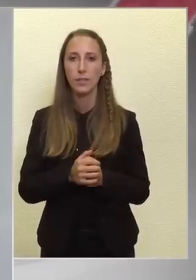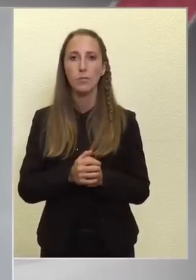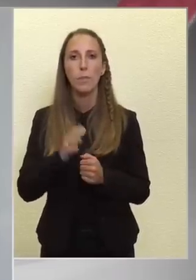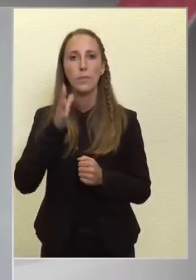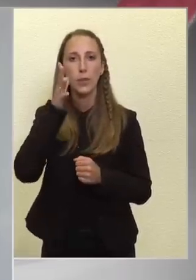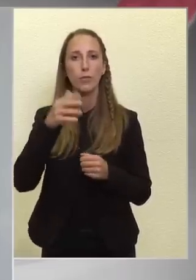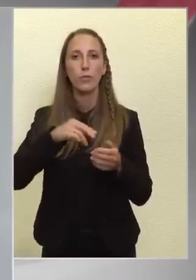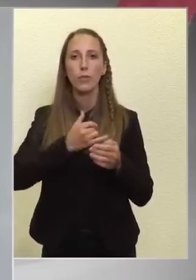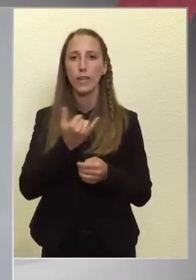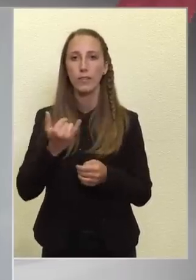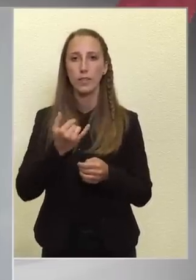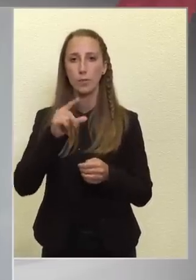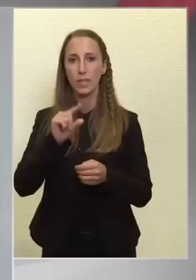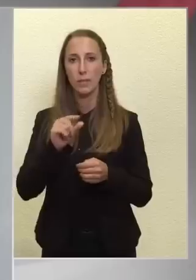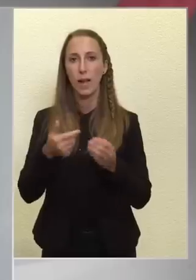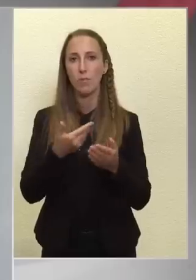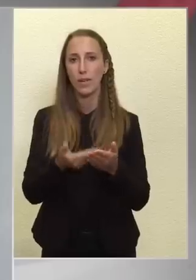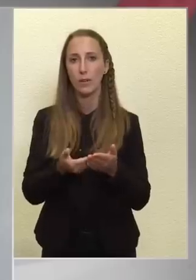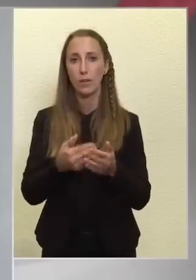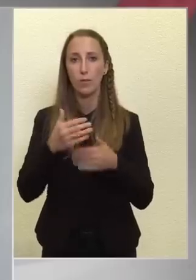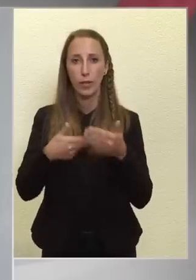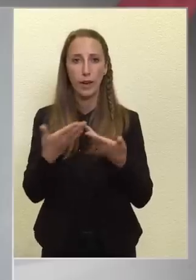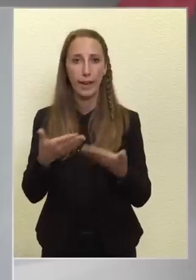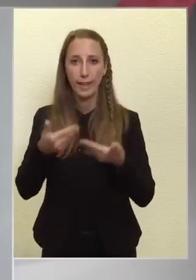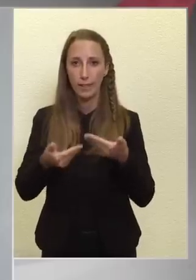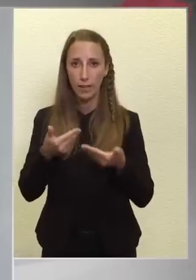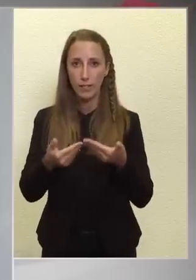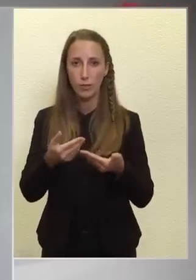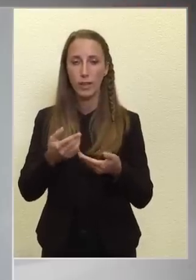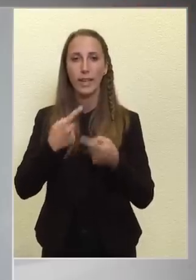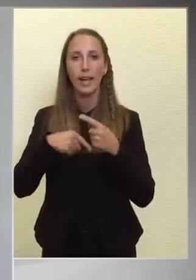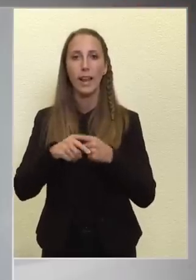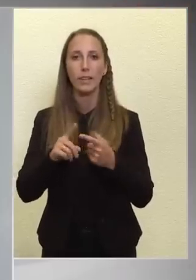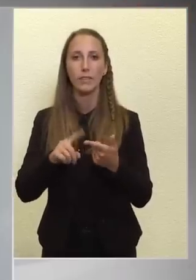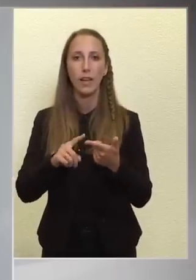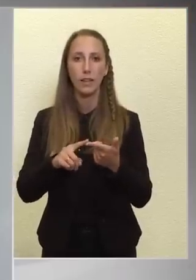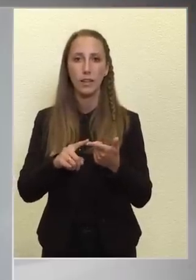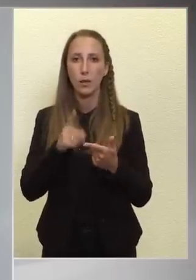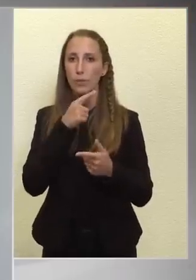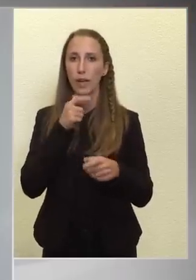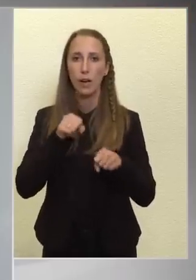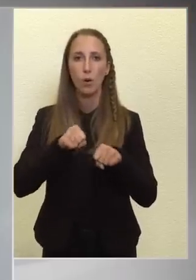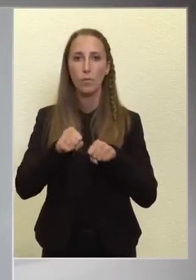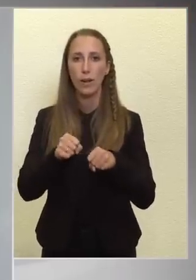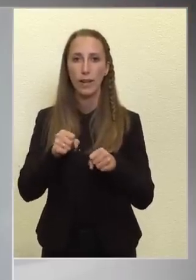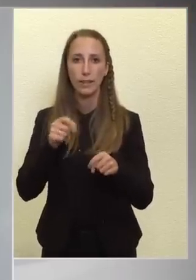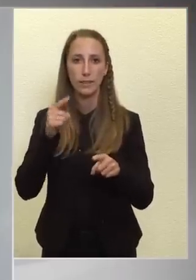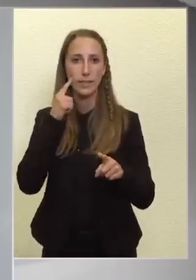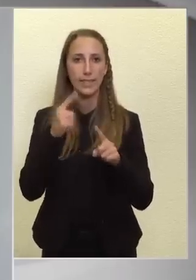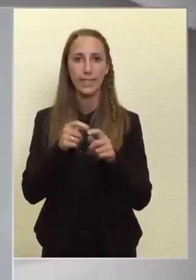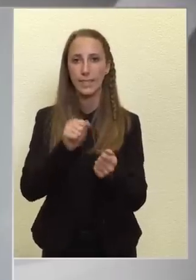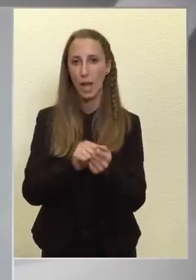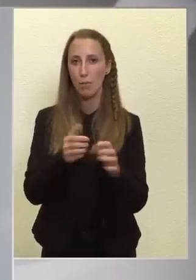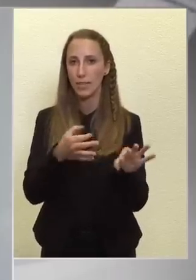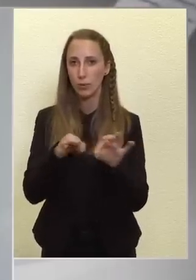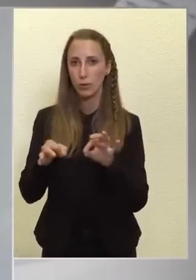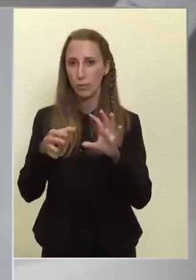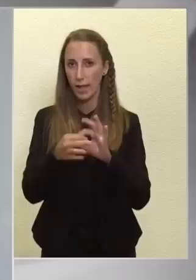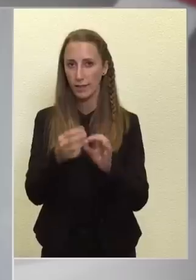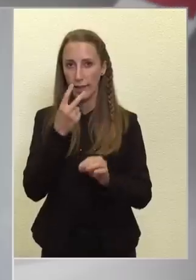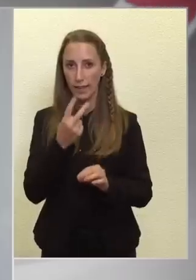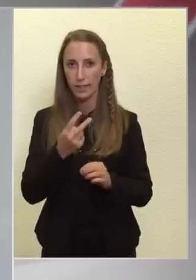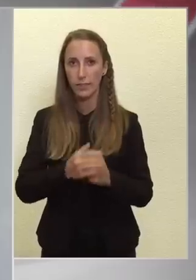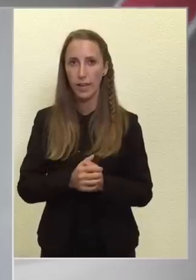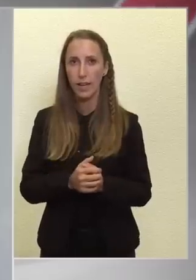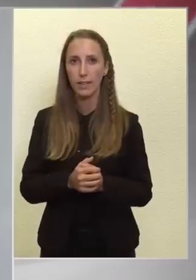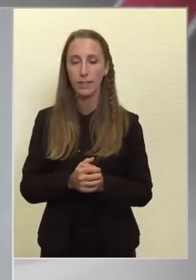jövő évi minimálbérről folynak-e tárgyalások, illetve mi a kormánynak a célszáma, úgymond ezügyben tekintve